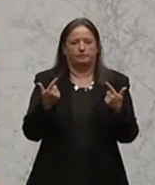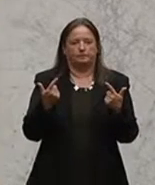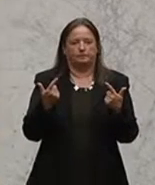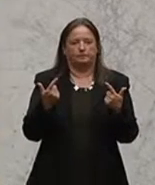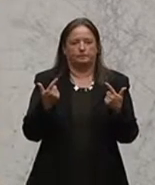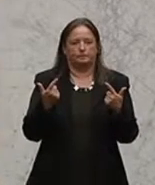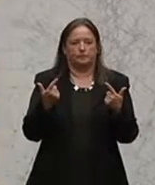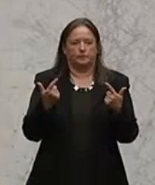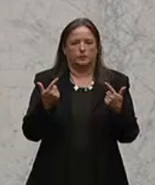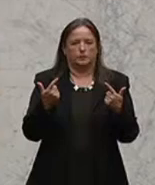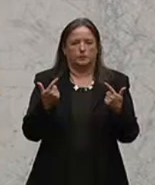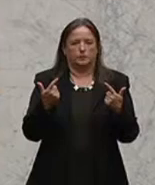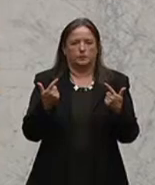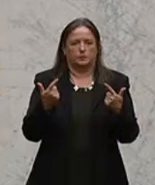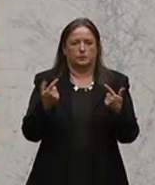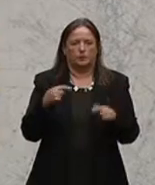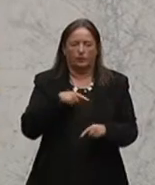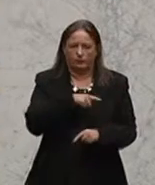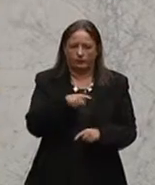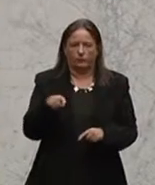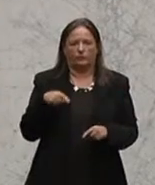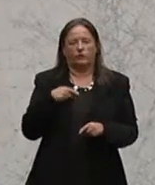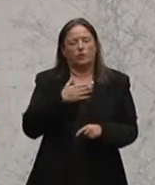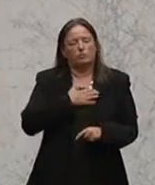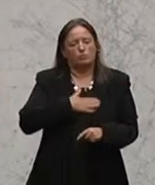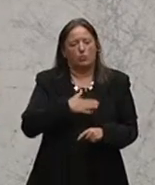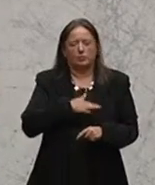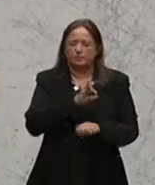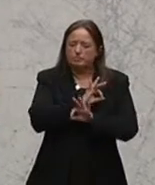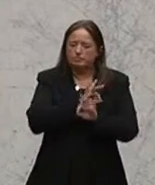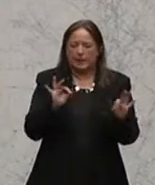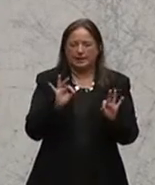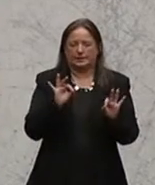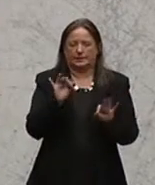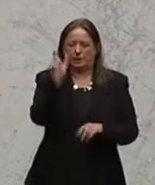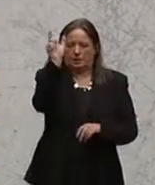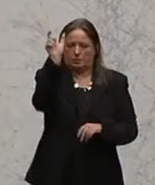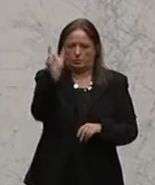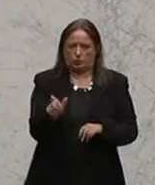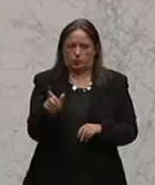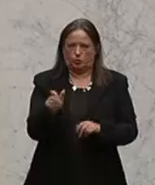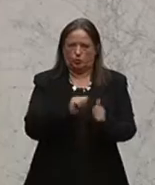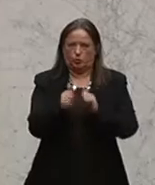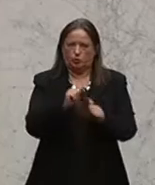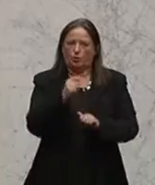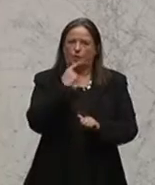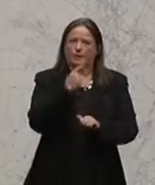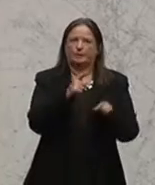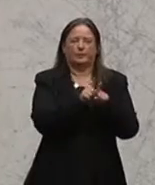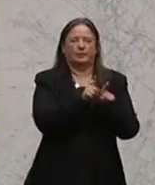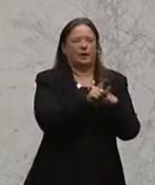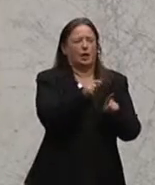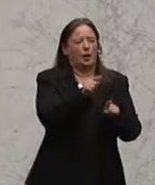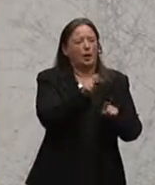dass wir den besten Mann im Sport, würde man so sagen, nicht aus dem Teamkater